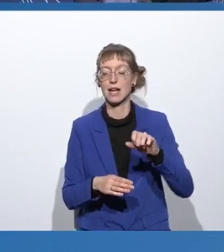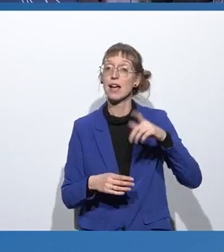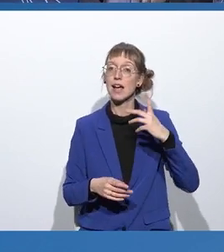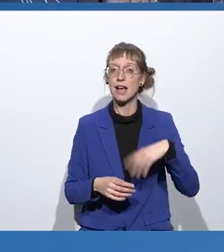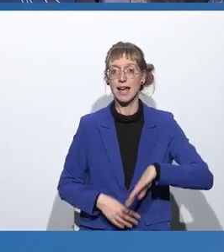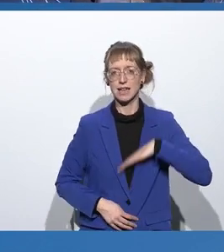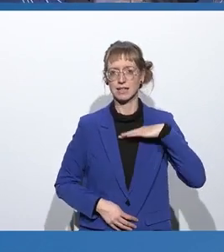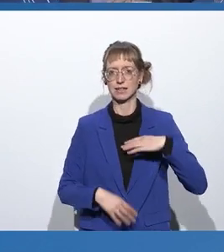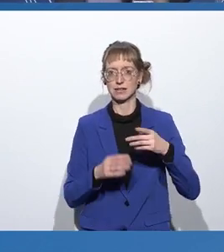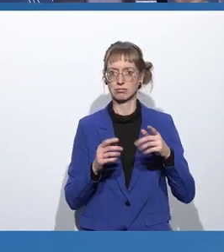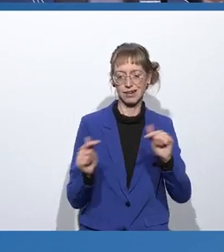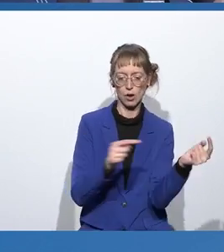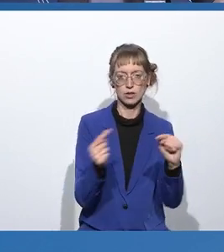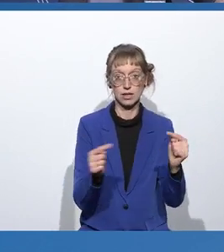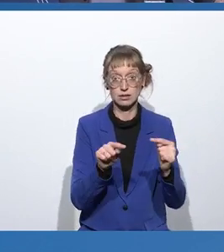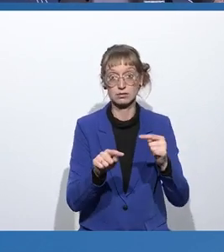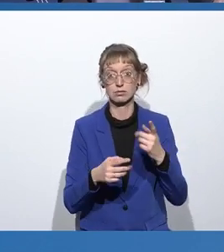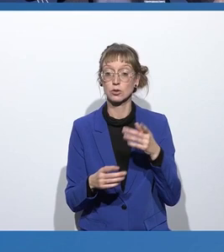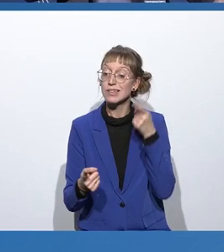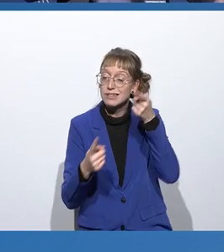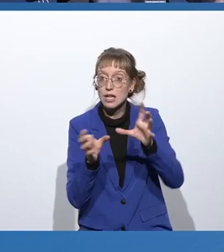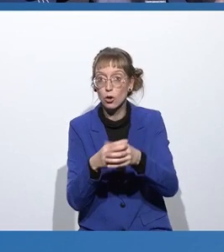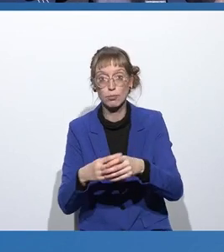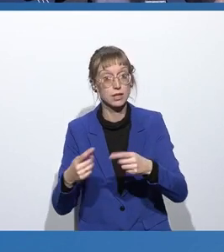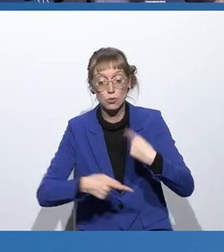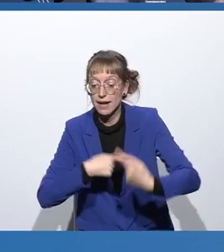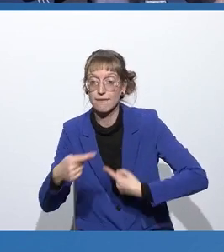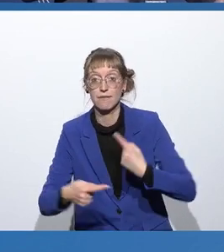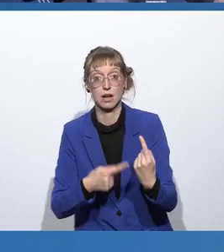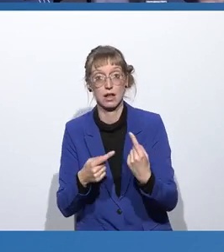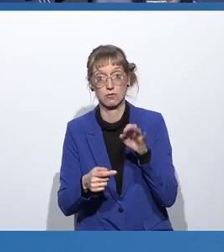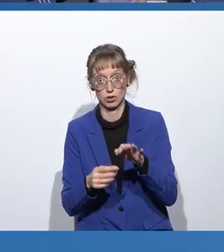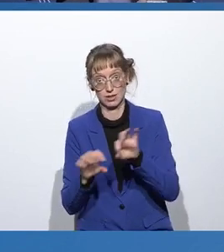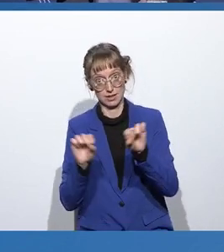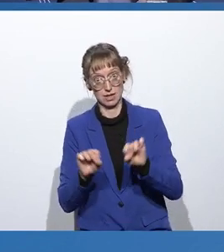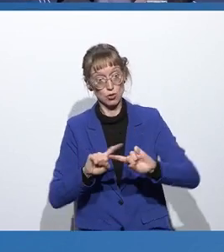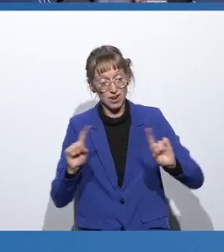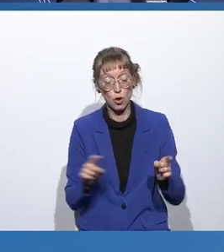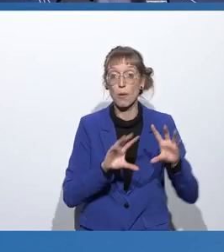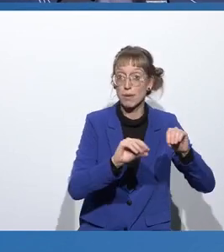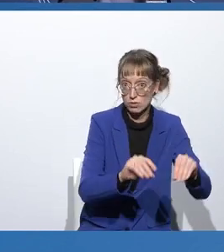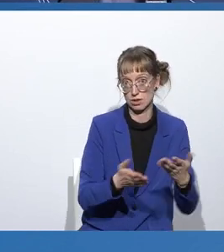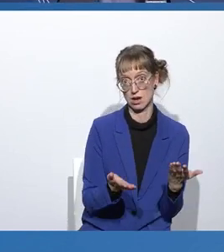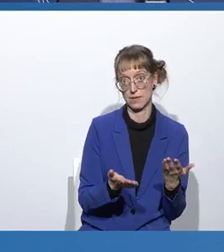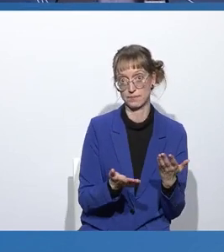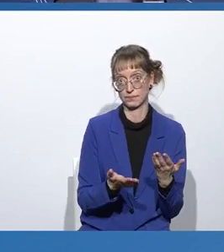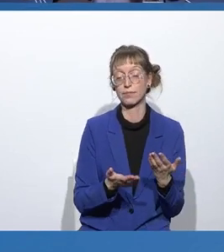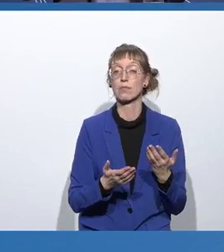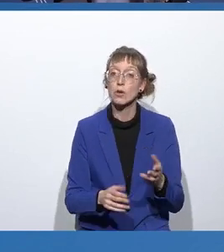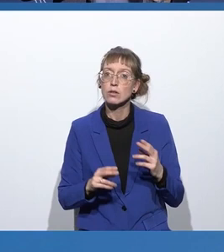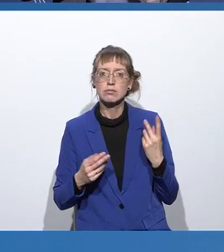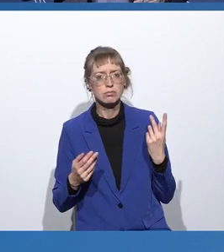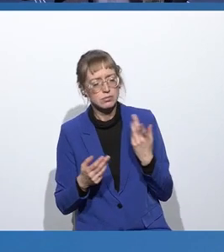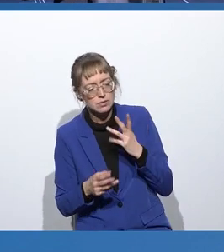Zielgruppe sind dabei nicht nur die Entwicklerinnen und Entwickler von Systemen, sondern auch die, die sie nutzen. Und es gibt da Antworten auf